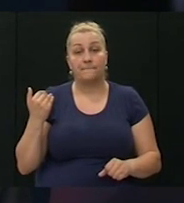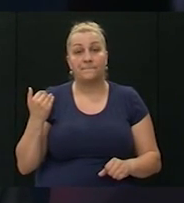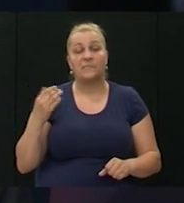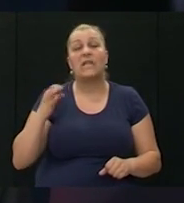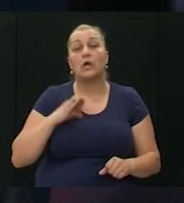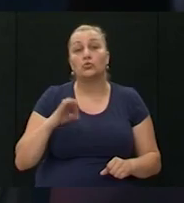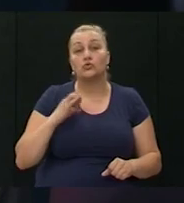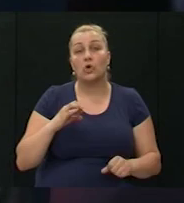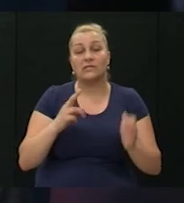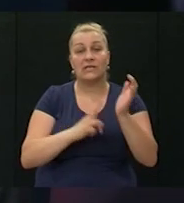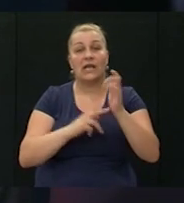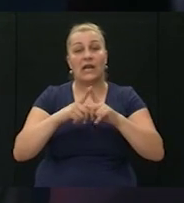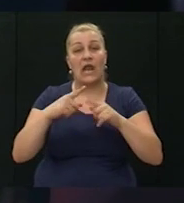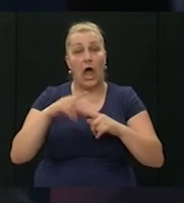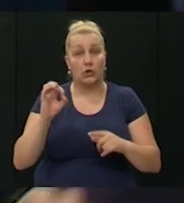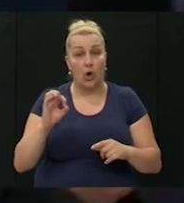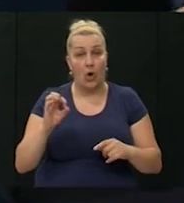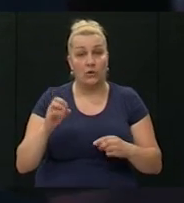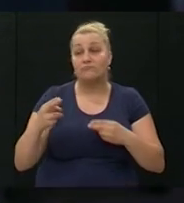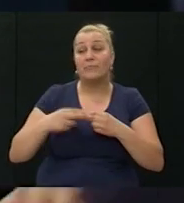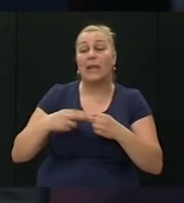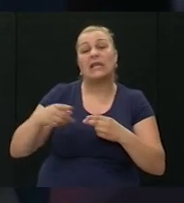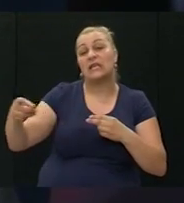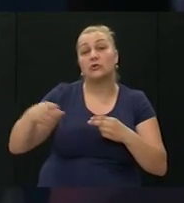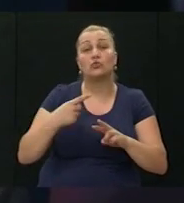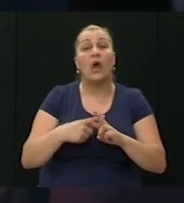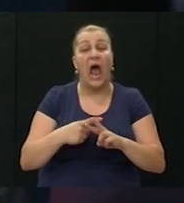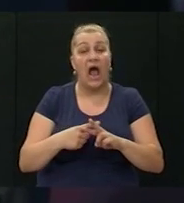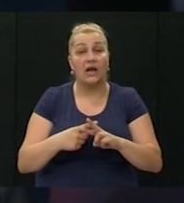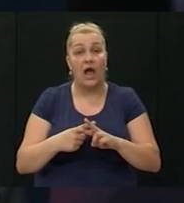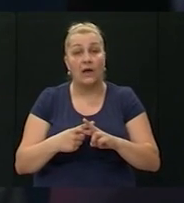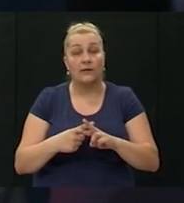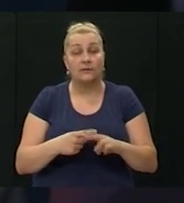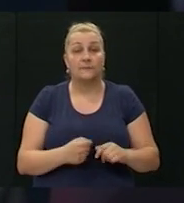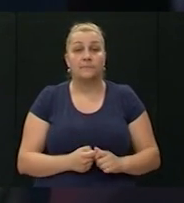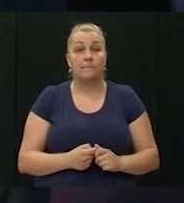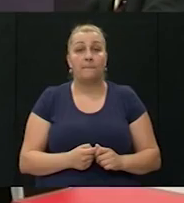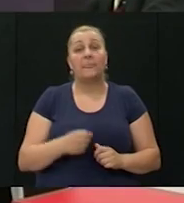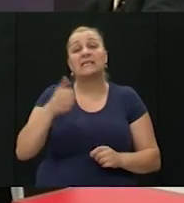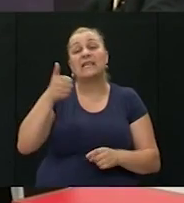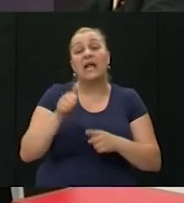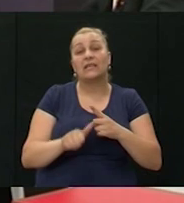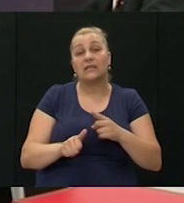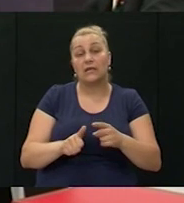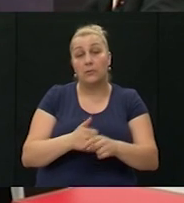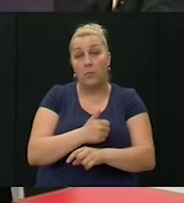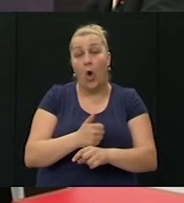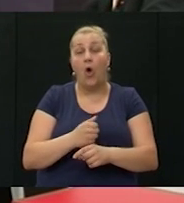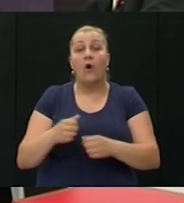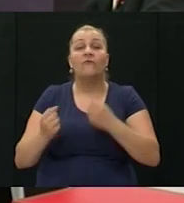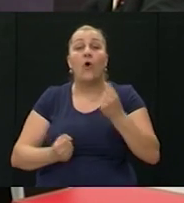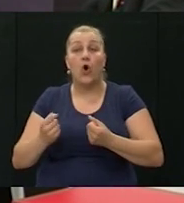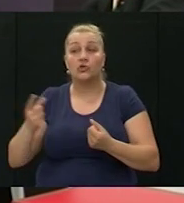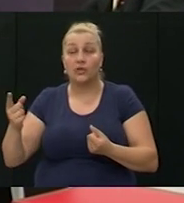na dužnosti u NATO. Nedaleko od Haga. Umalo se niste sreli. Sad i po vožnje i